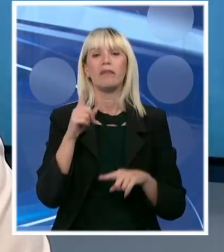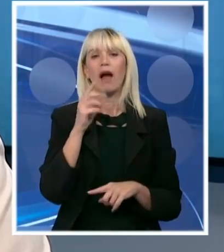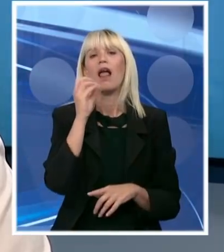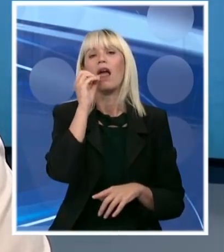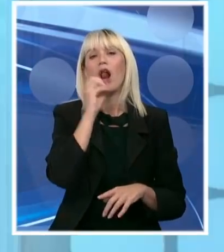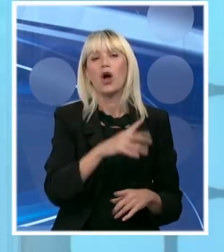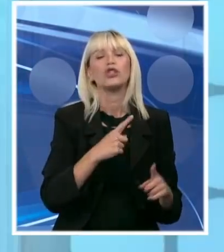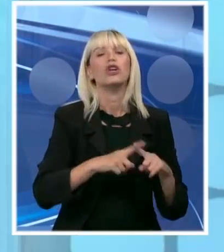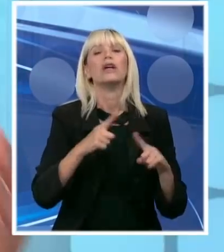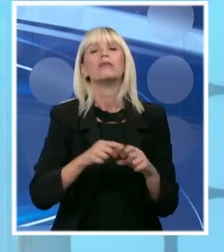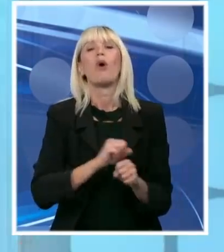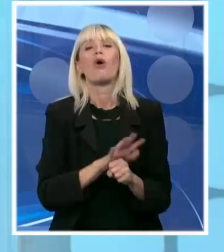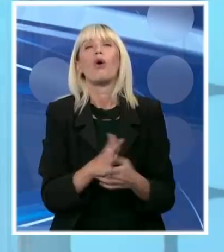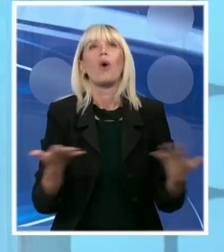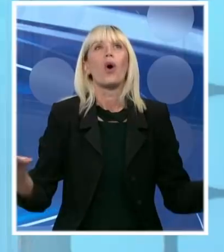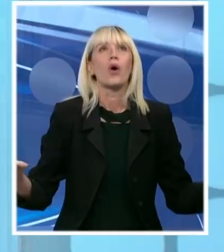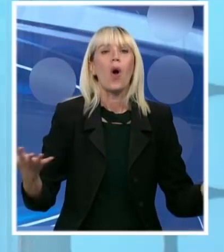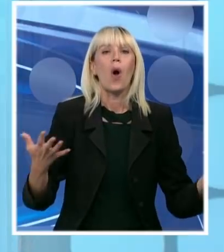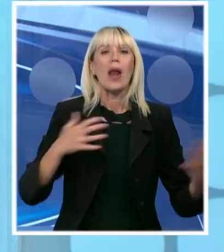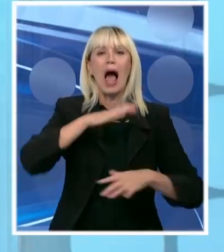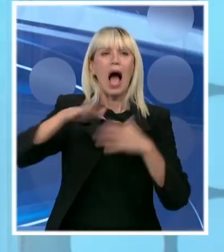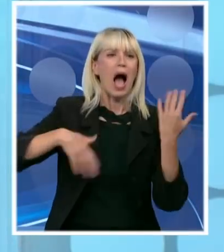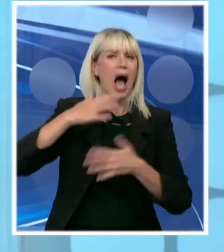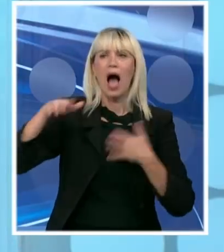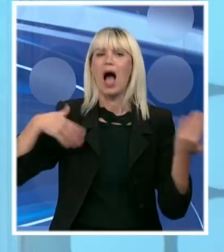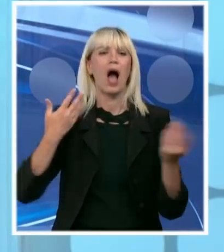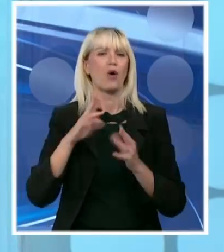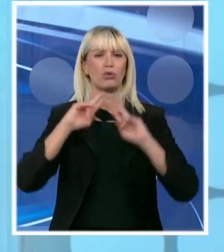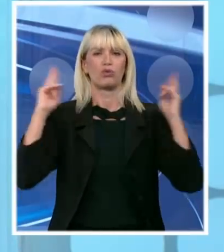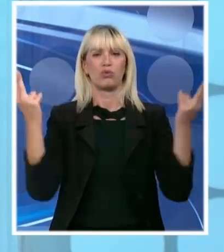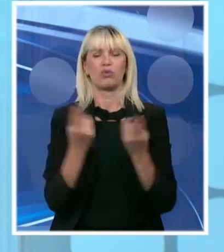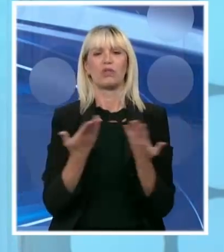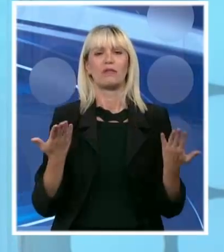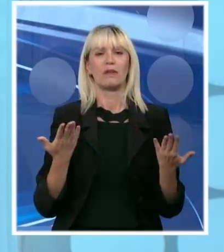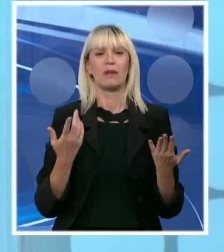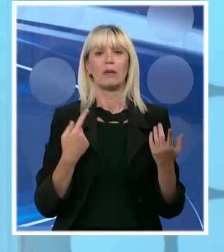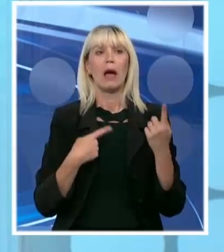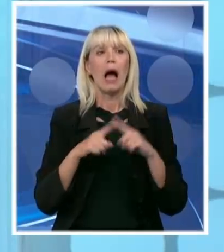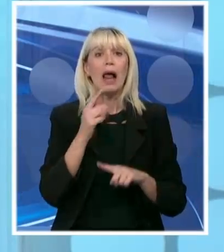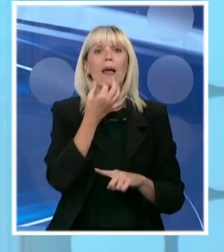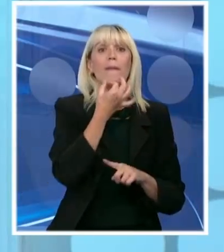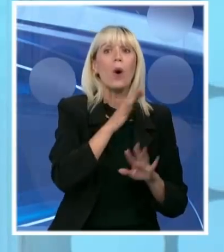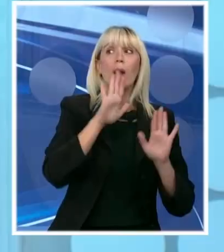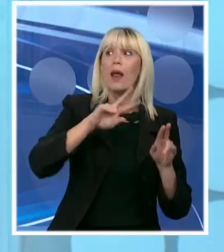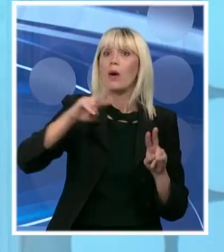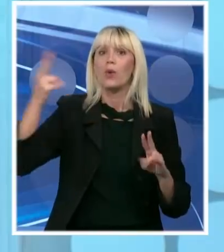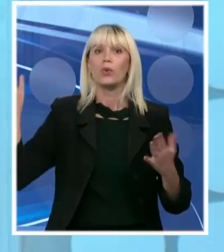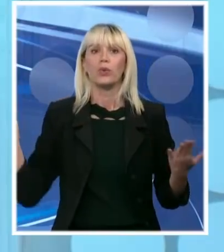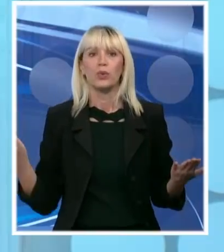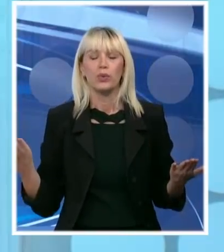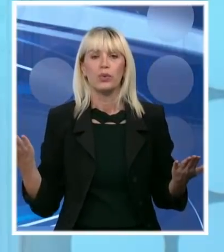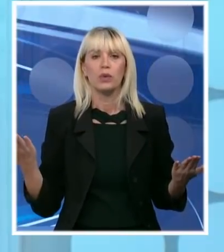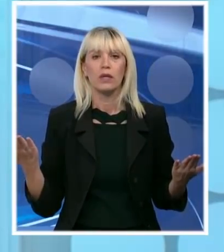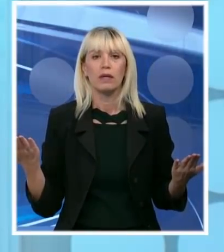nemamo svog ovog čuda i haosa u celom svetu. Ali nam ide manje loše nego drugima da to na takav način definiša.